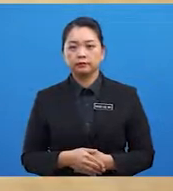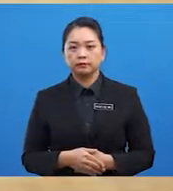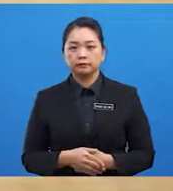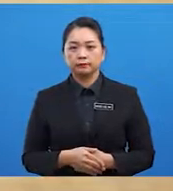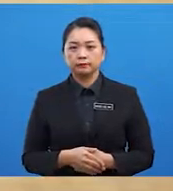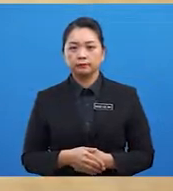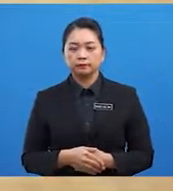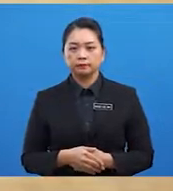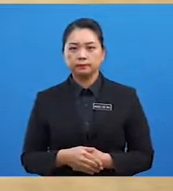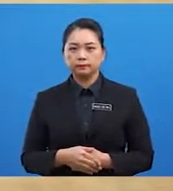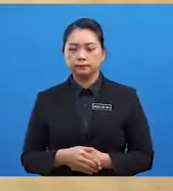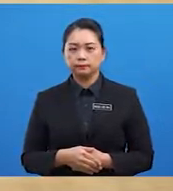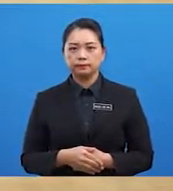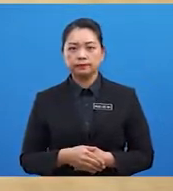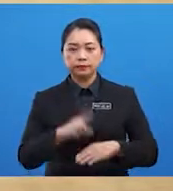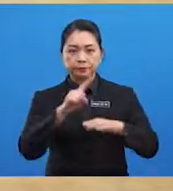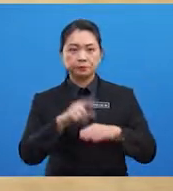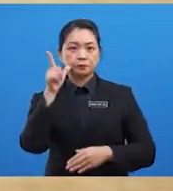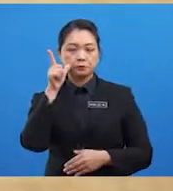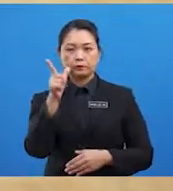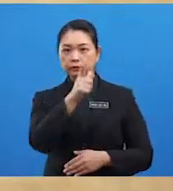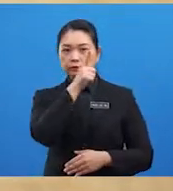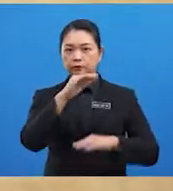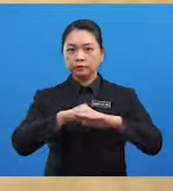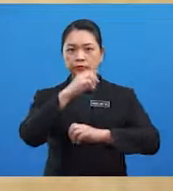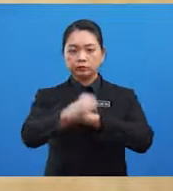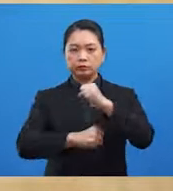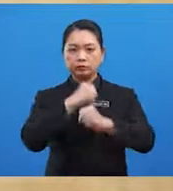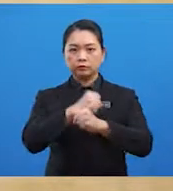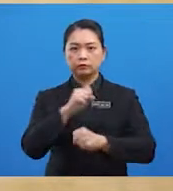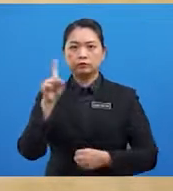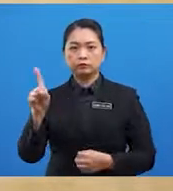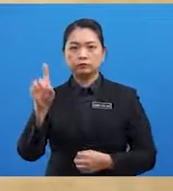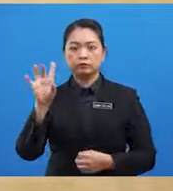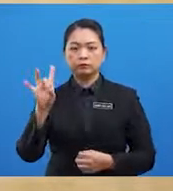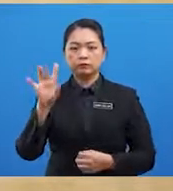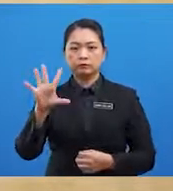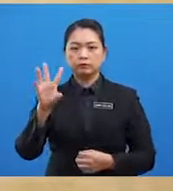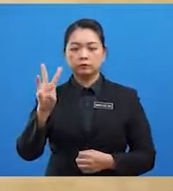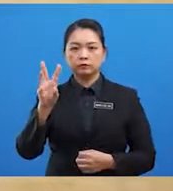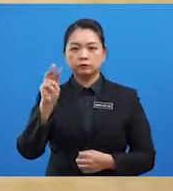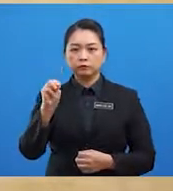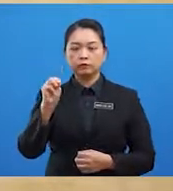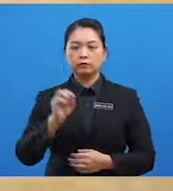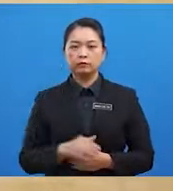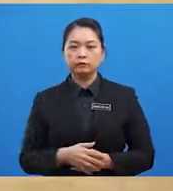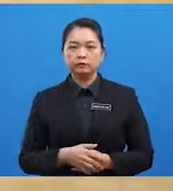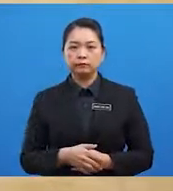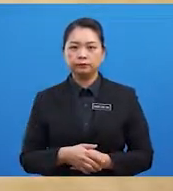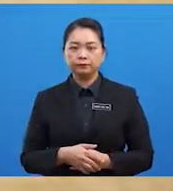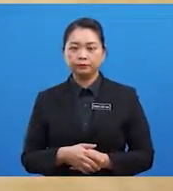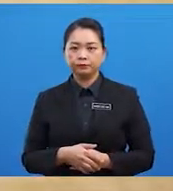Wa Istikhsar Haram di London pada tahun 1856 Masihi